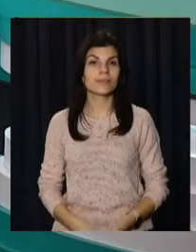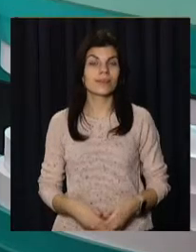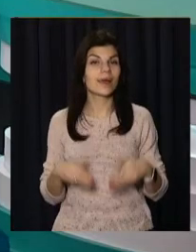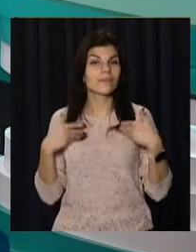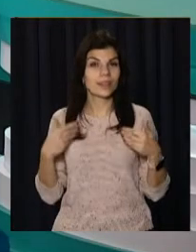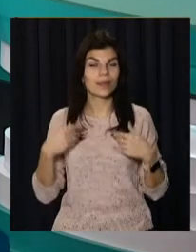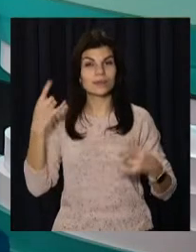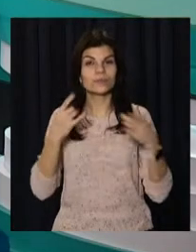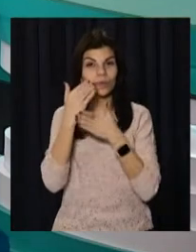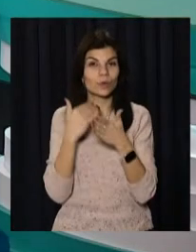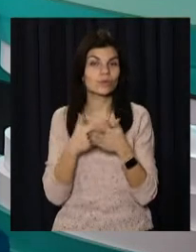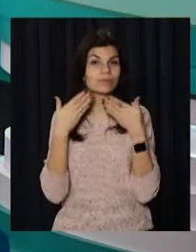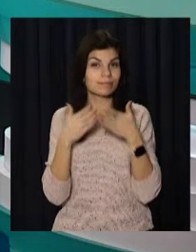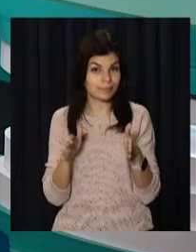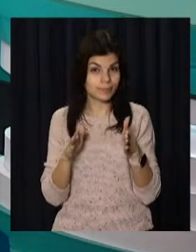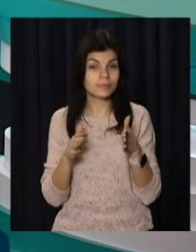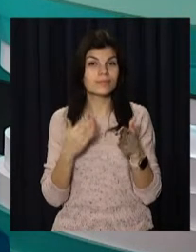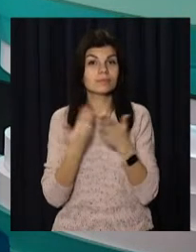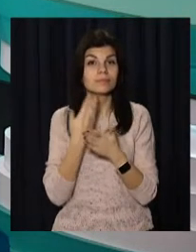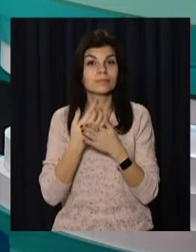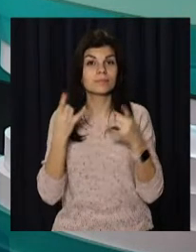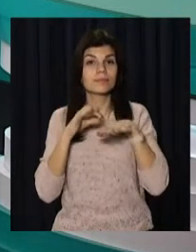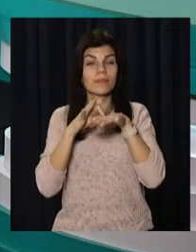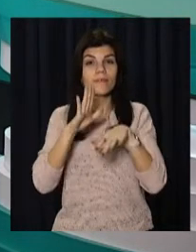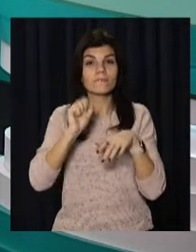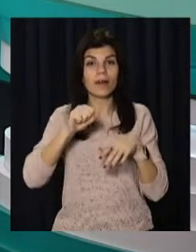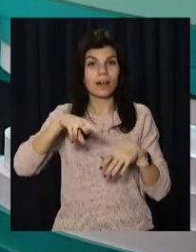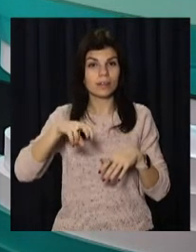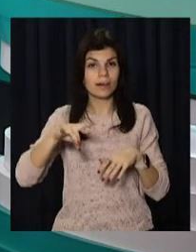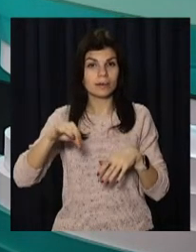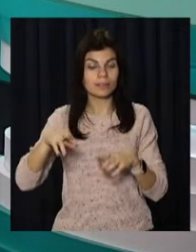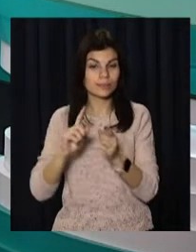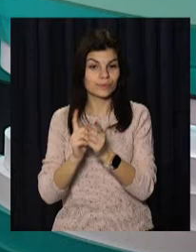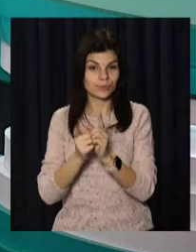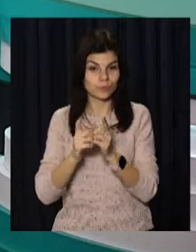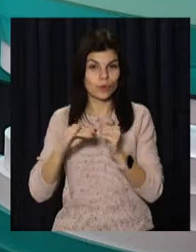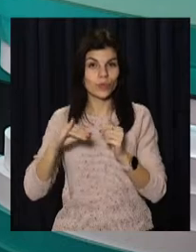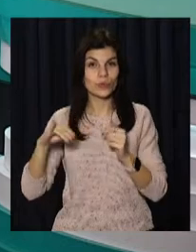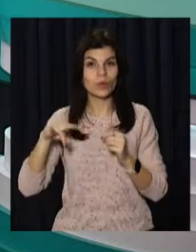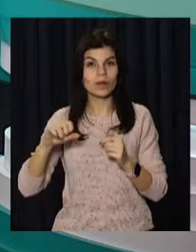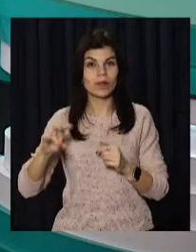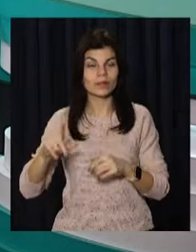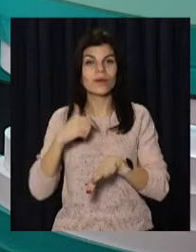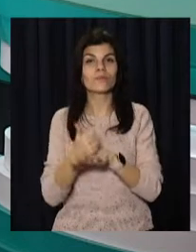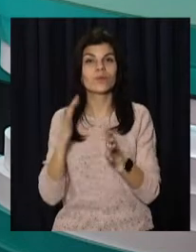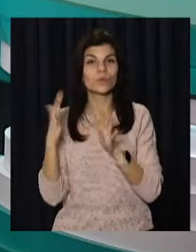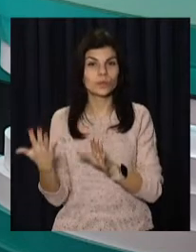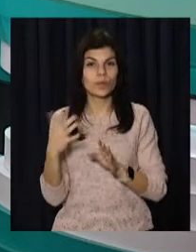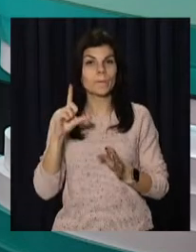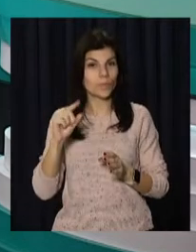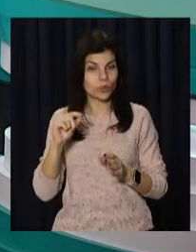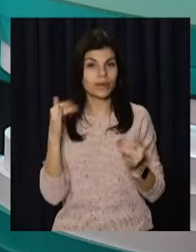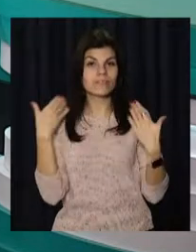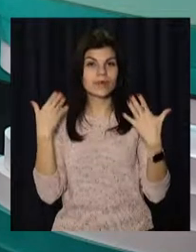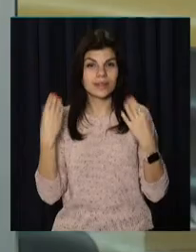Вітаю! Час новин на відкритому. У студії для вас працюють Валерія Майна та сурдоперекладачка Юліана Пуговкіна. І про головні події – понеділка та